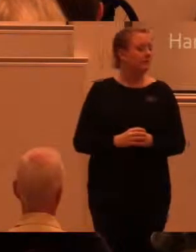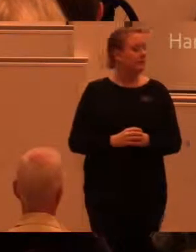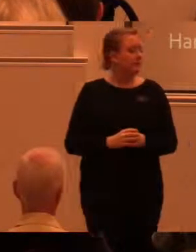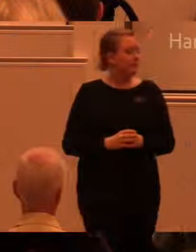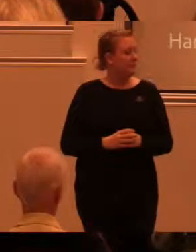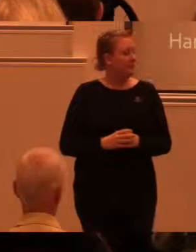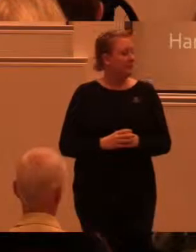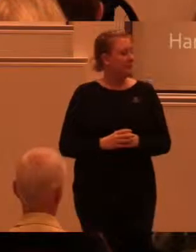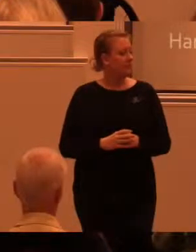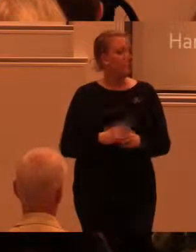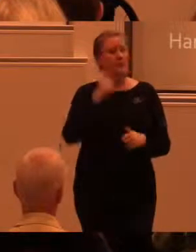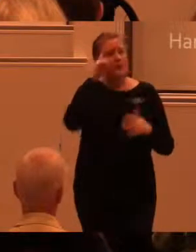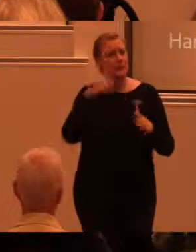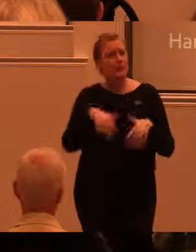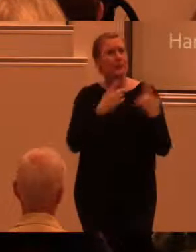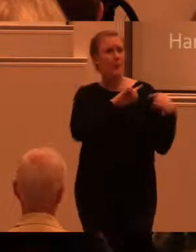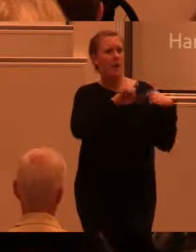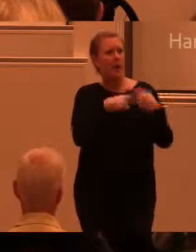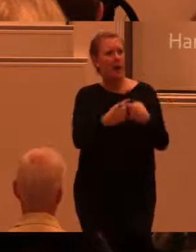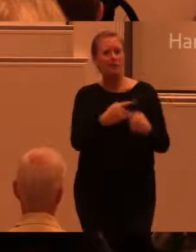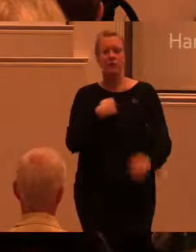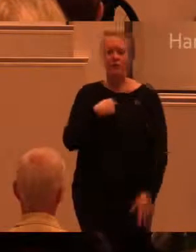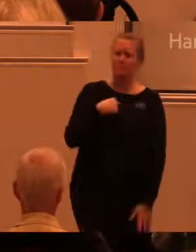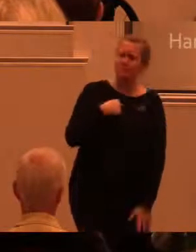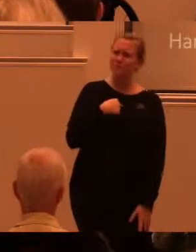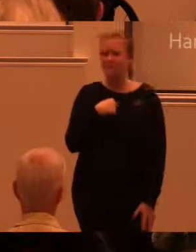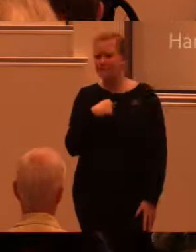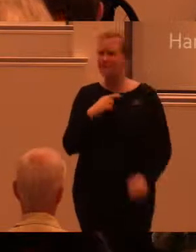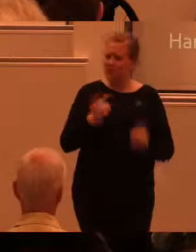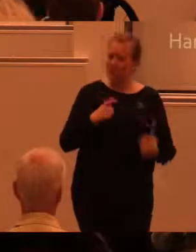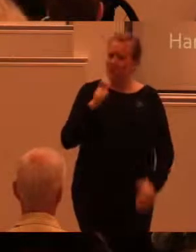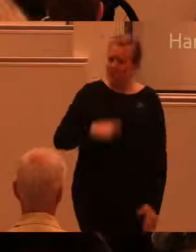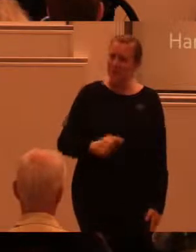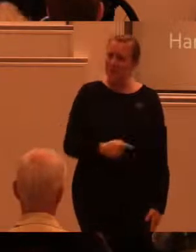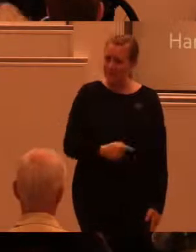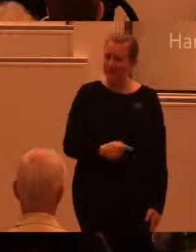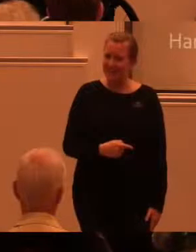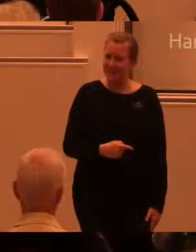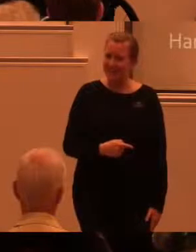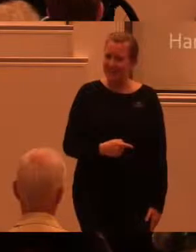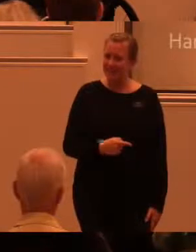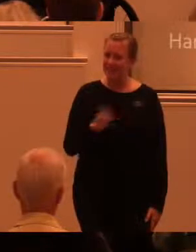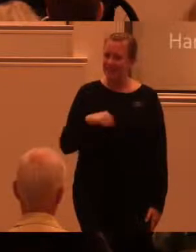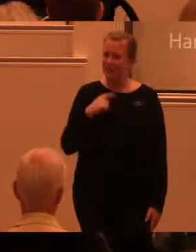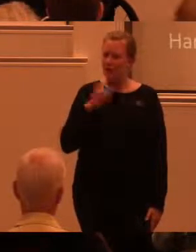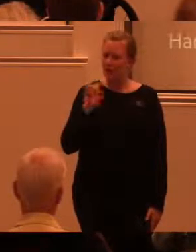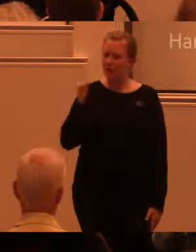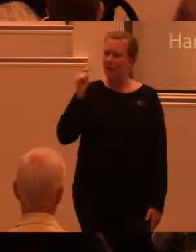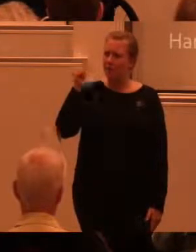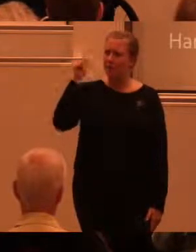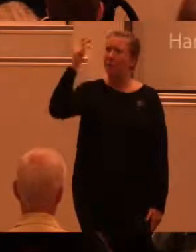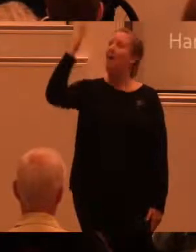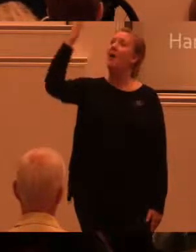För mig är det här med kultur av lite nytt. det har verkligen hoppat upp på intresseradarn efter att Stefan